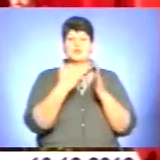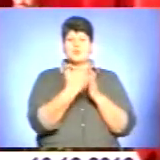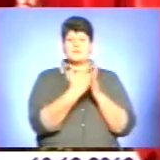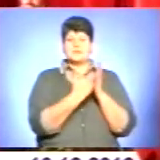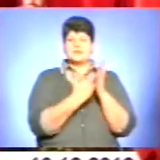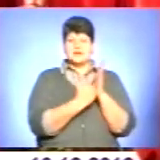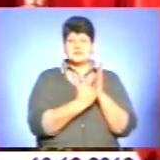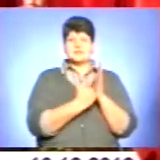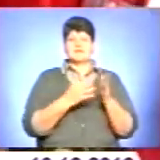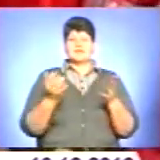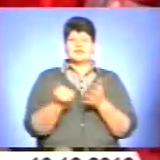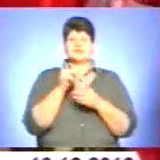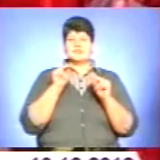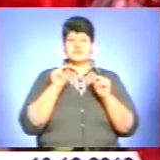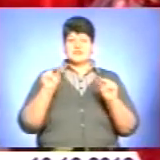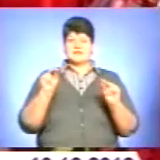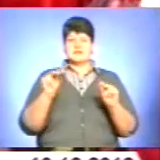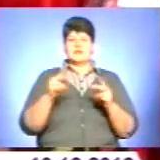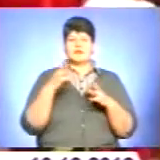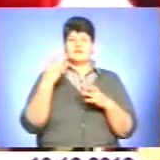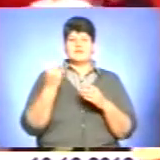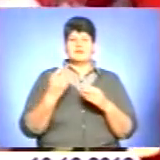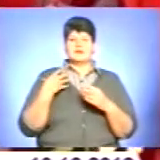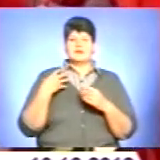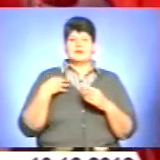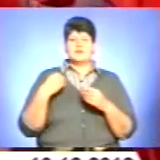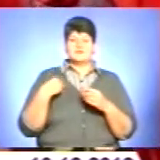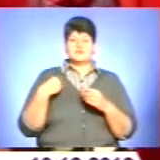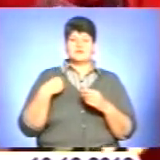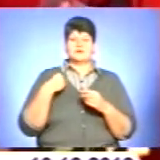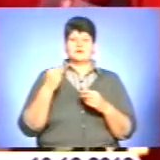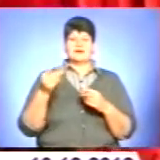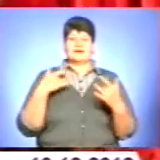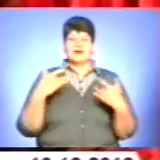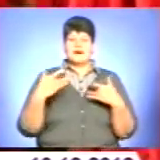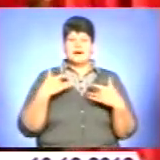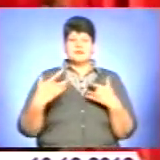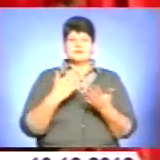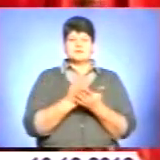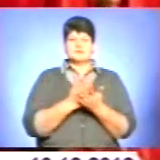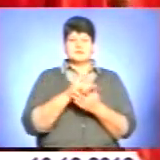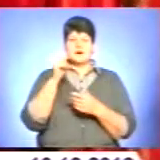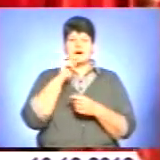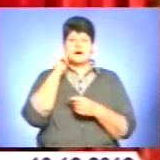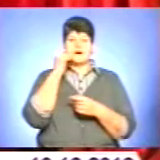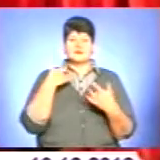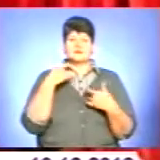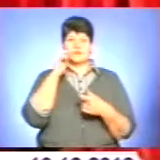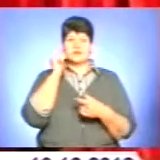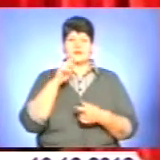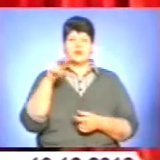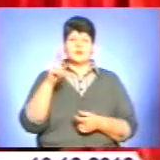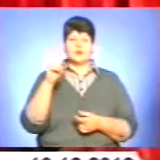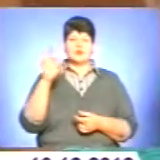професії виборала художній керівник Львівського академічного театру імені Лесі Українки заслужена артистка України Людмила Колосович.